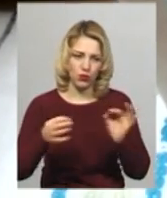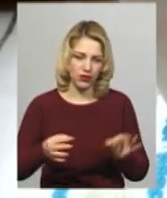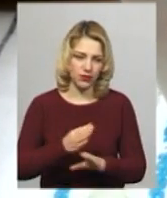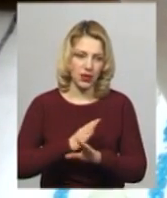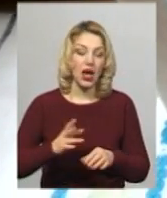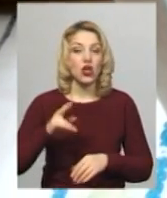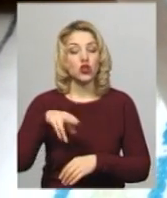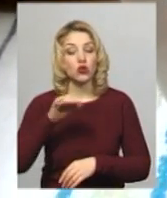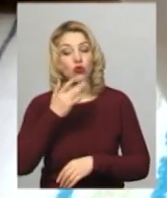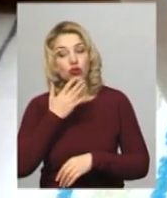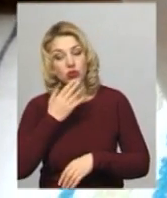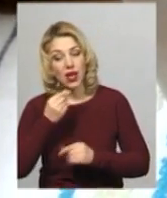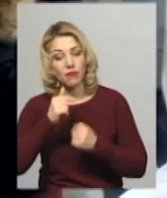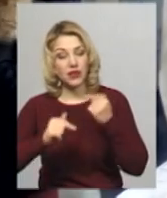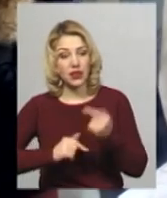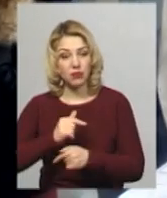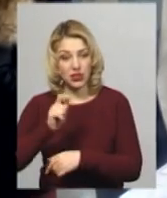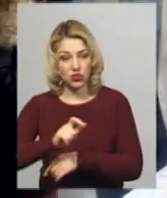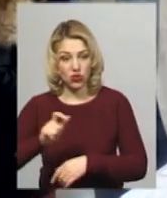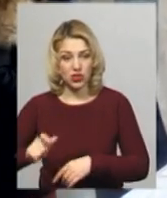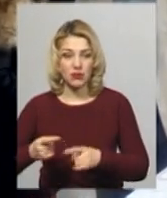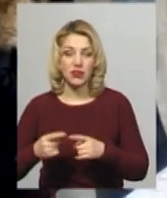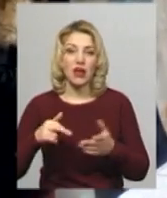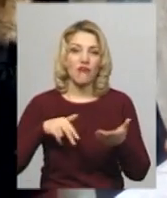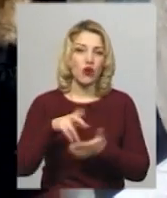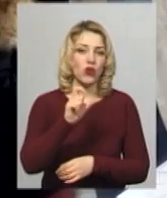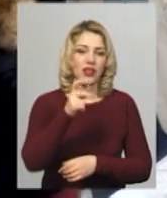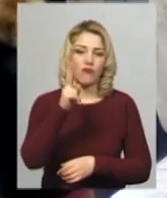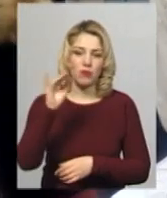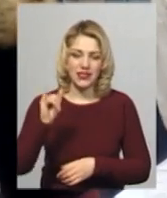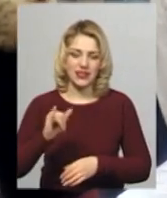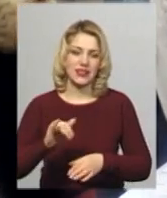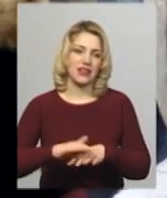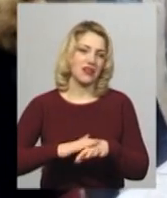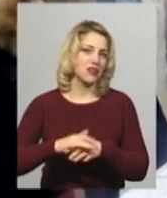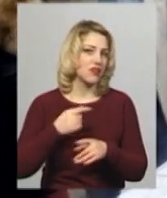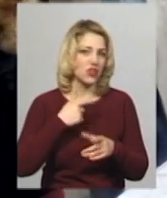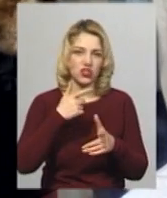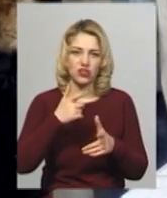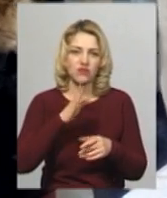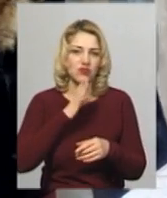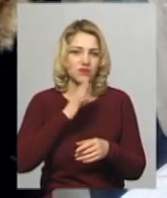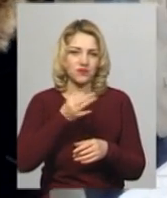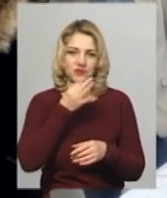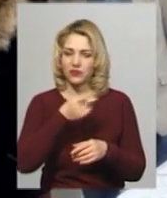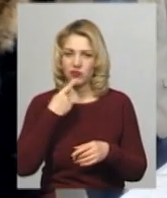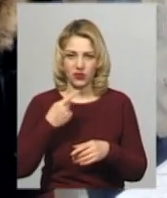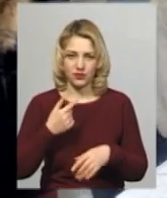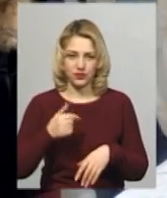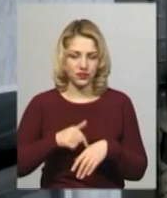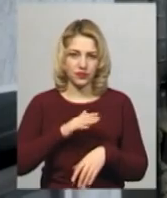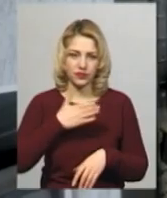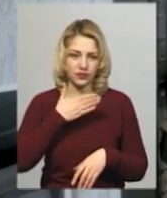іноземних бізнесменів, то, каже, Альона Продивус, виходити на європейські ринки ще не готова. Для європейського виробника, можливо, потрібно десь